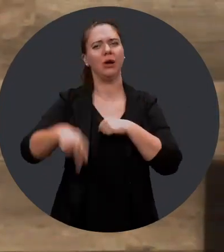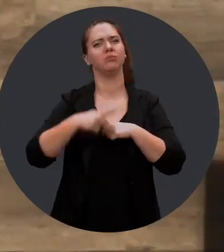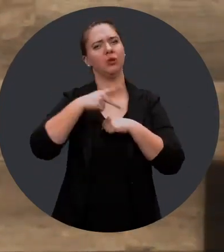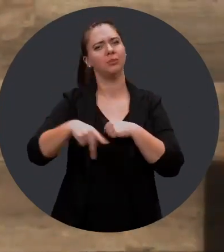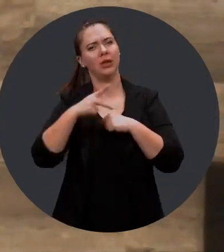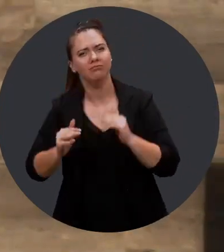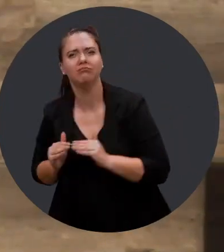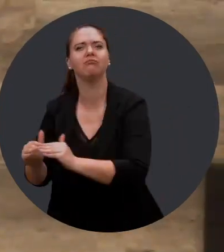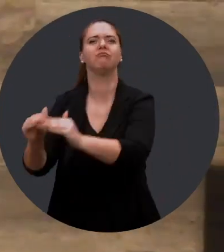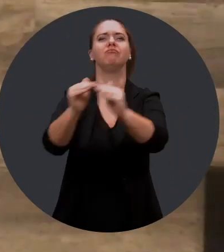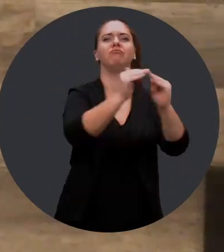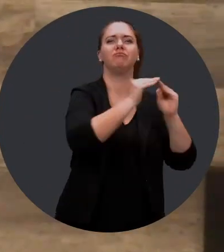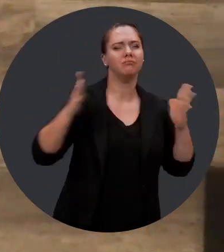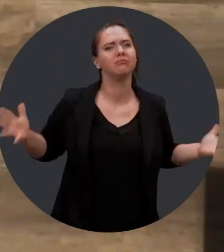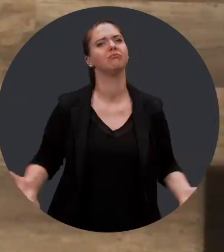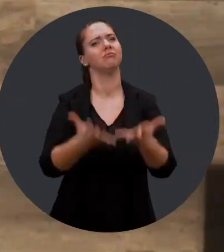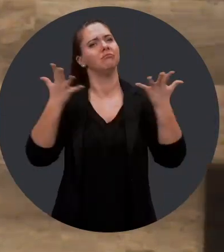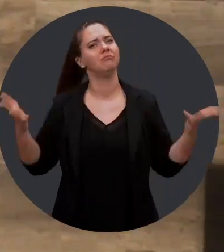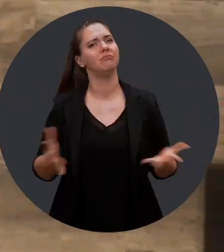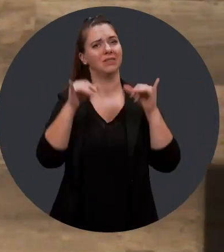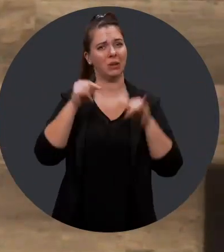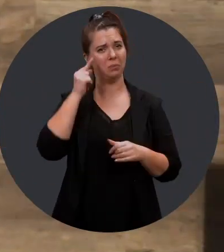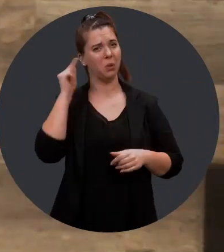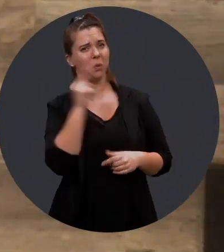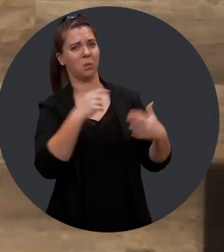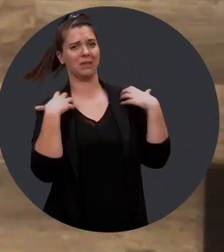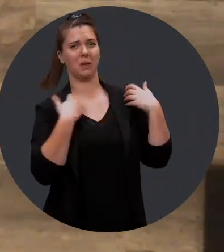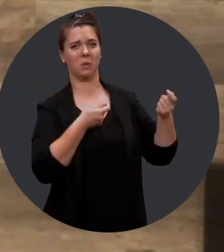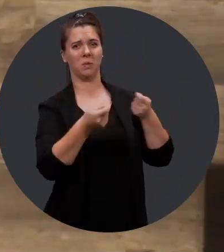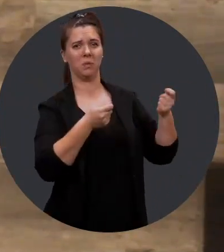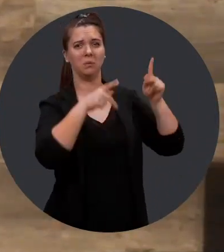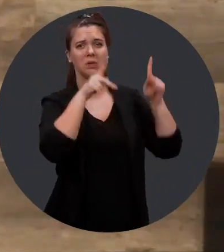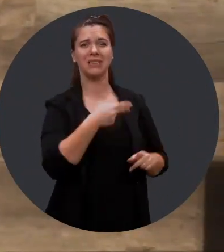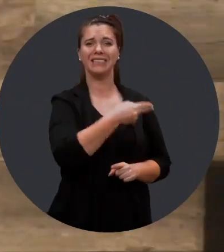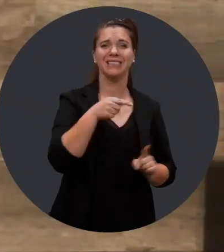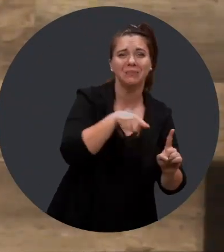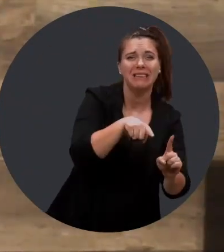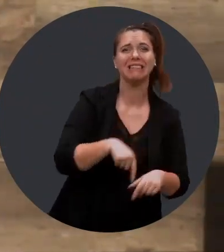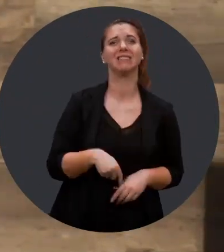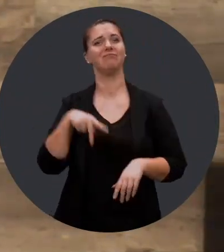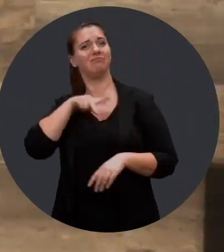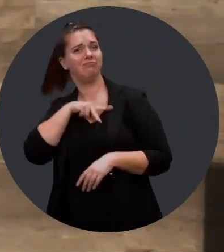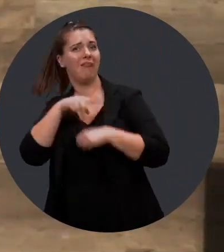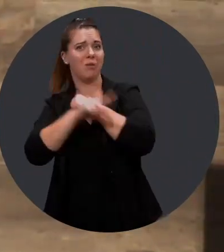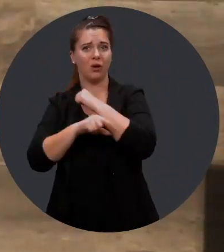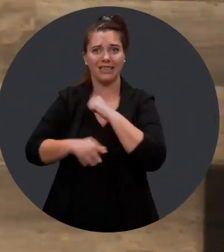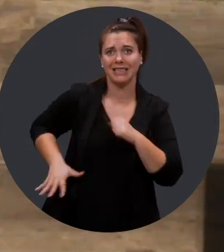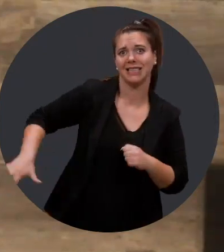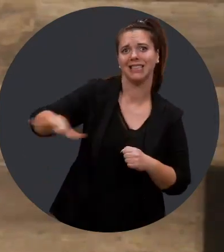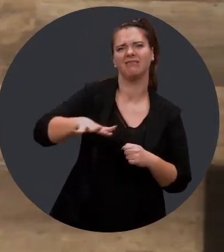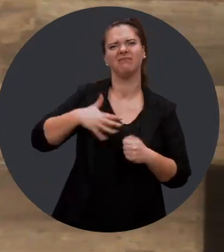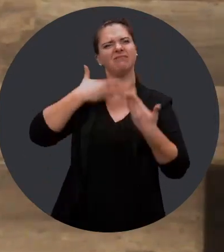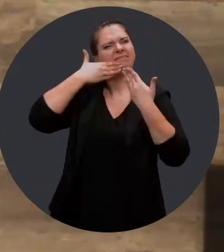des projets qui prônent l'inclusion. C'est donc au nom du Conseil d'administration, des personnes handicapées et en mon nom personnel